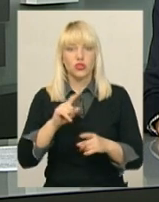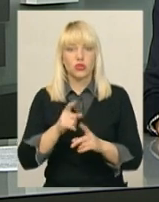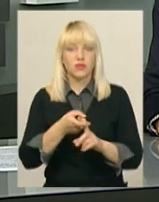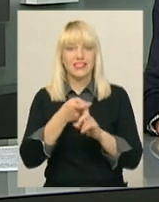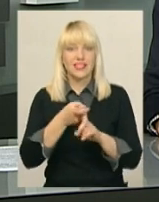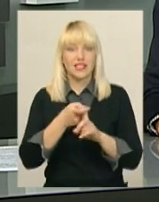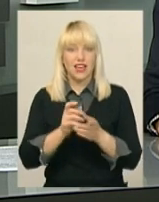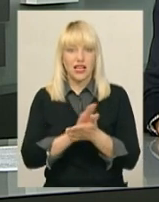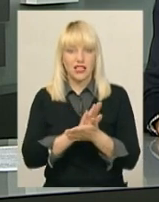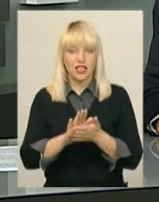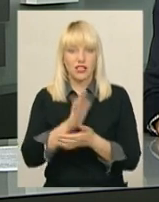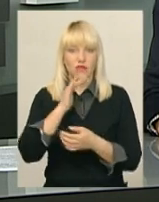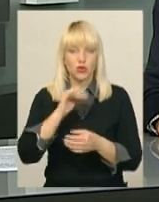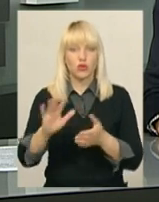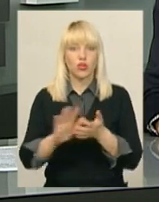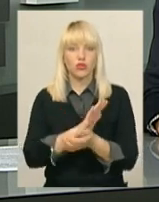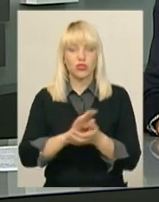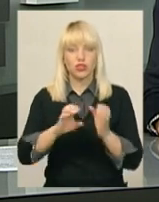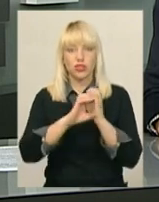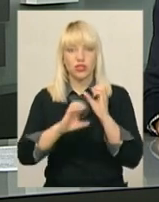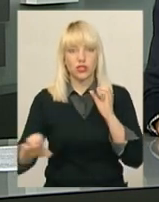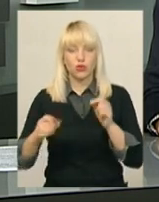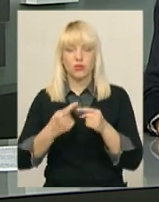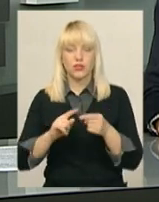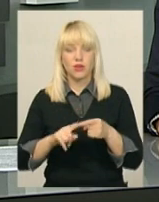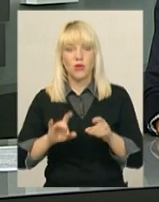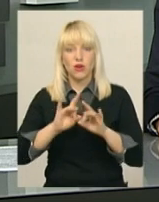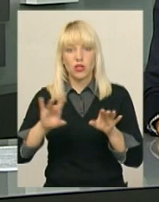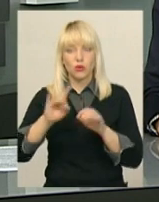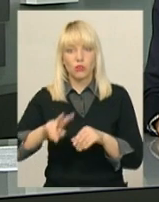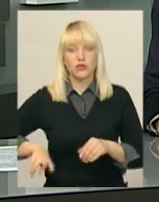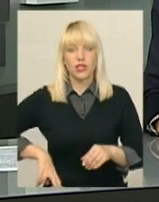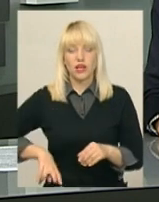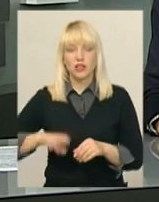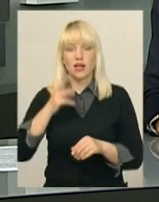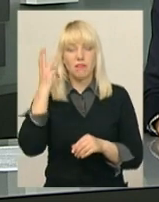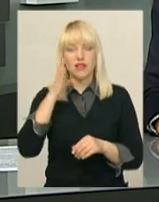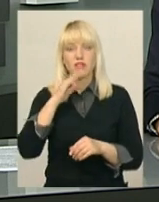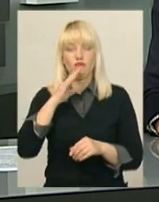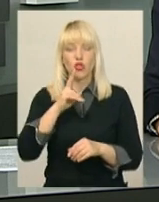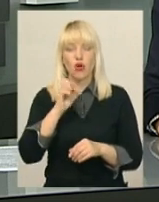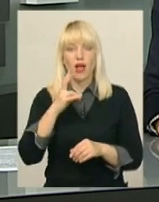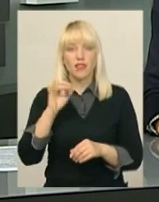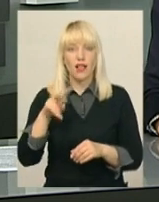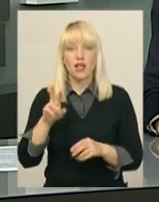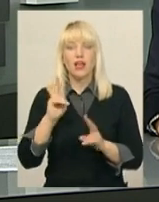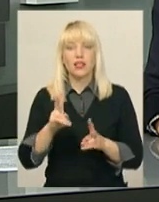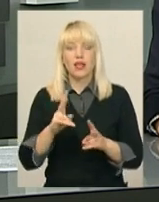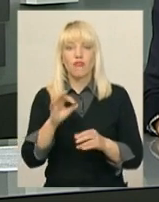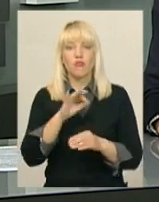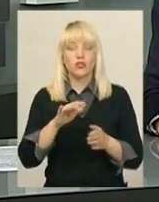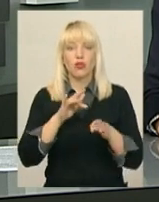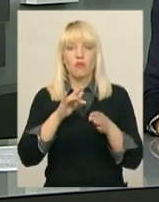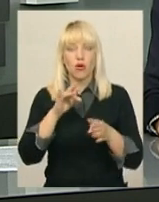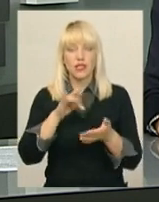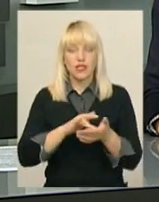та промивки труб, пояснив головний інженер комунального підприємства «Хмельницькводоканал» Станіслав Міхалець. Як в обласному центрі відбувається